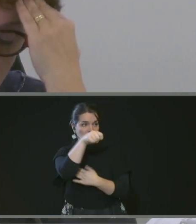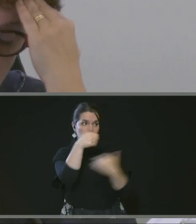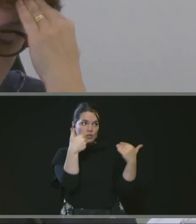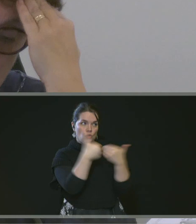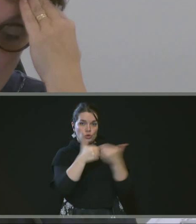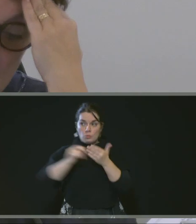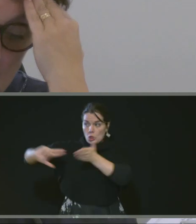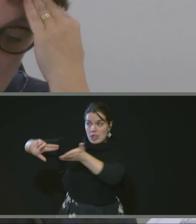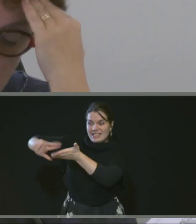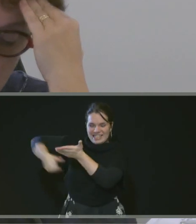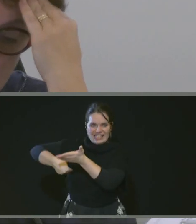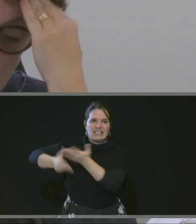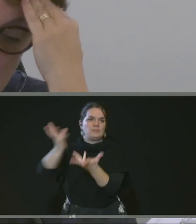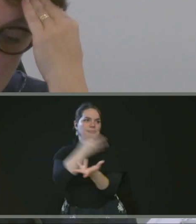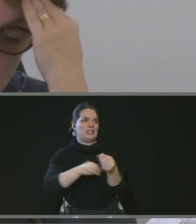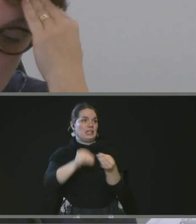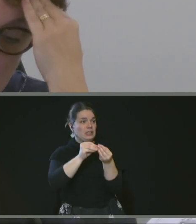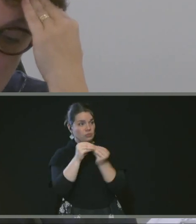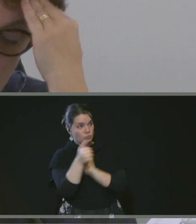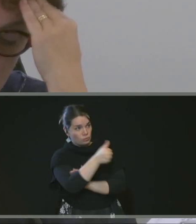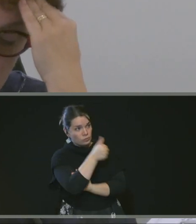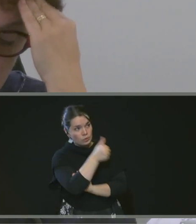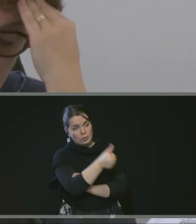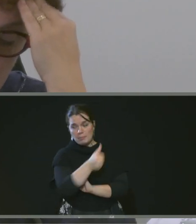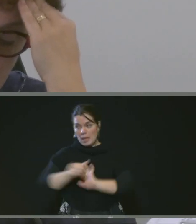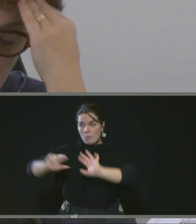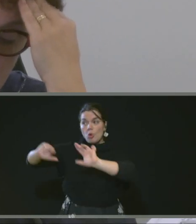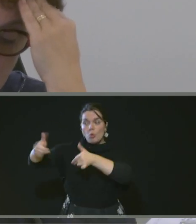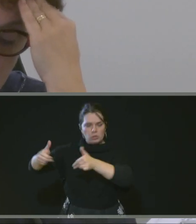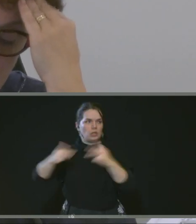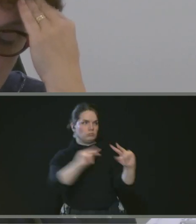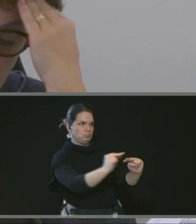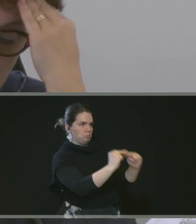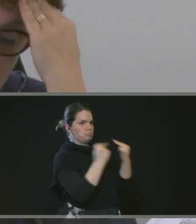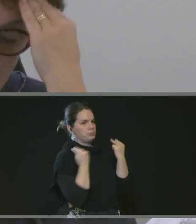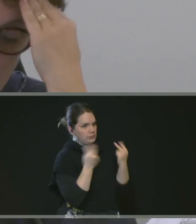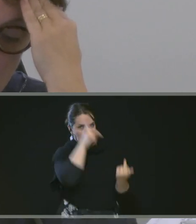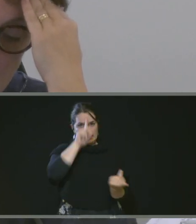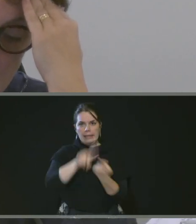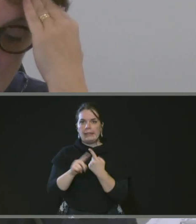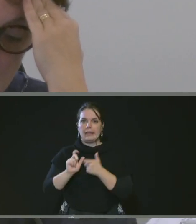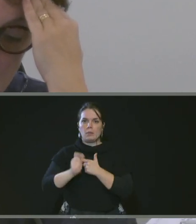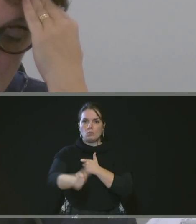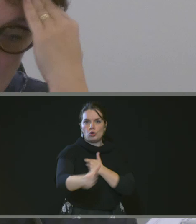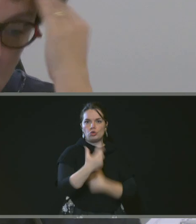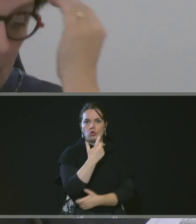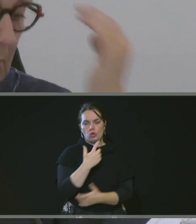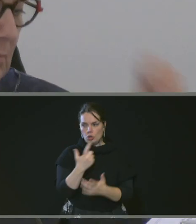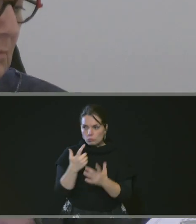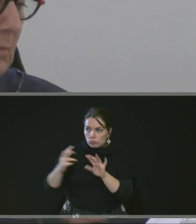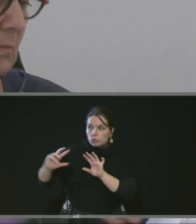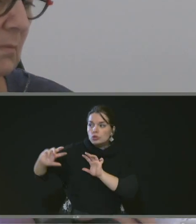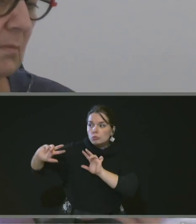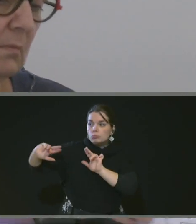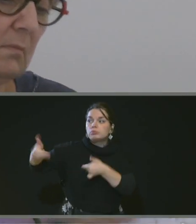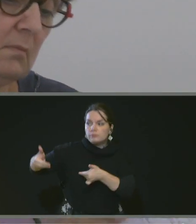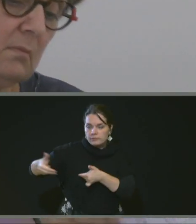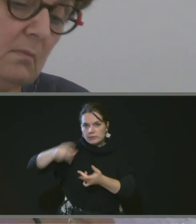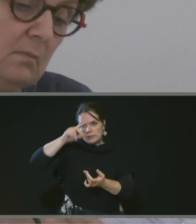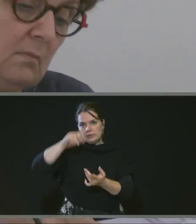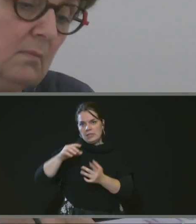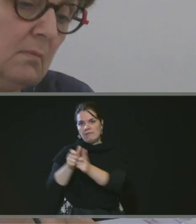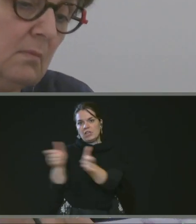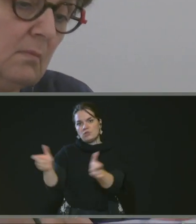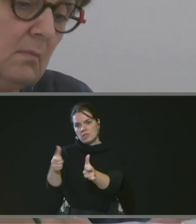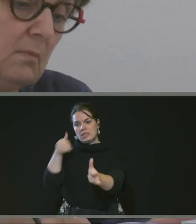d'autoriser le président à approuver les termes d'un contrat, à régulariser le protocole transactionnel avec la société carrière, la société de promotion,